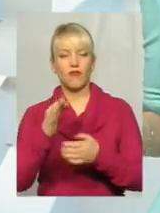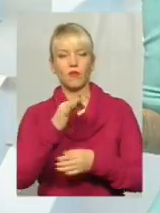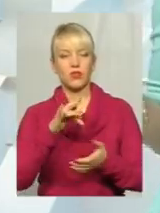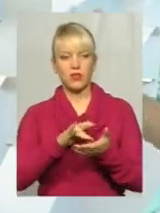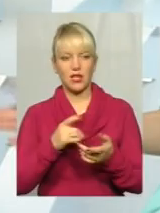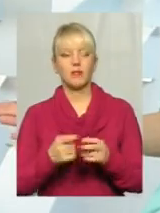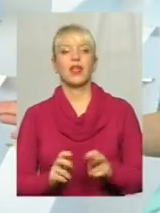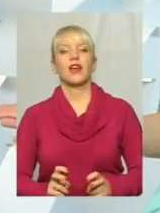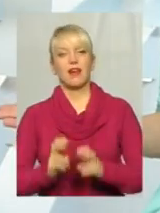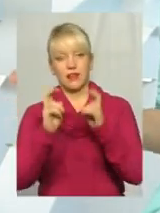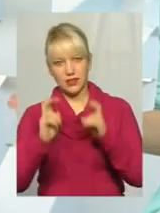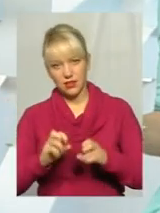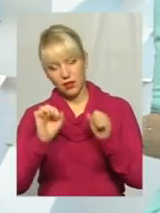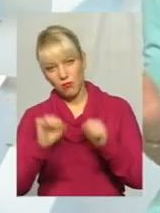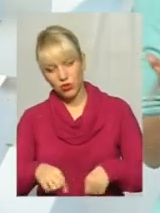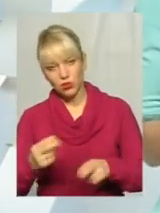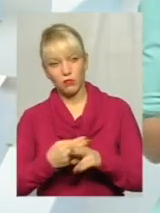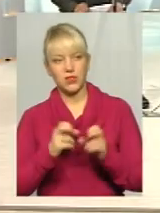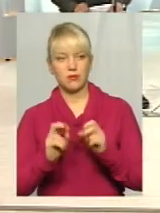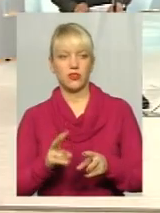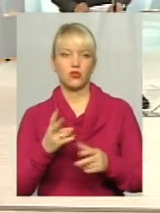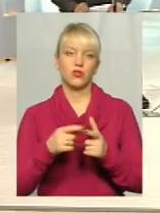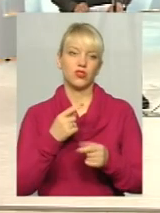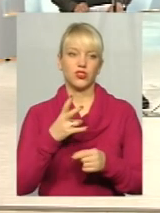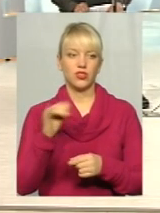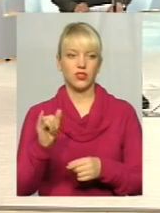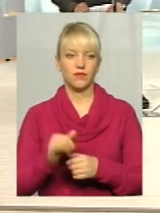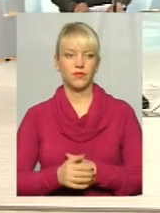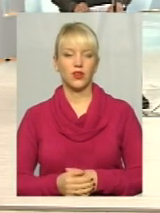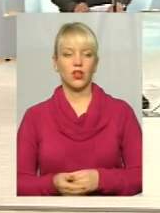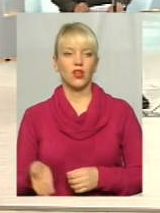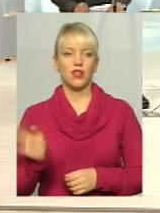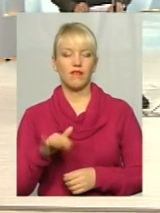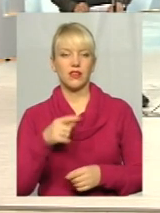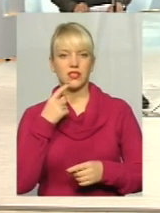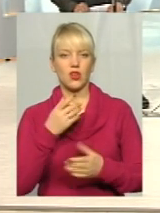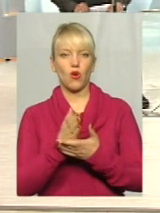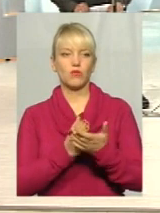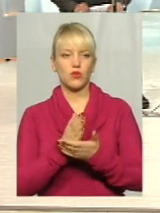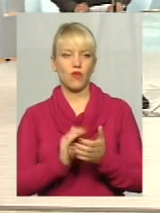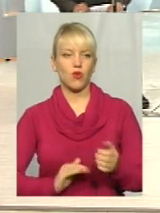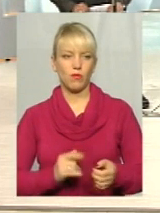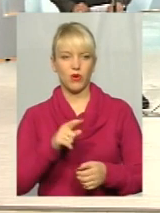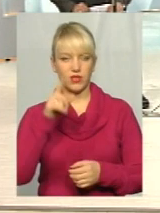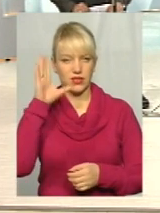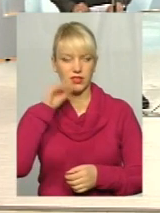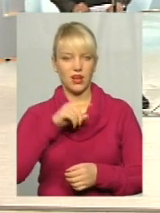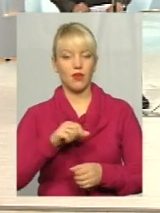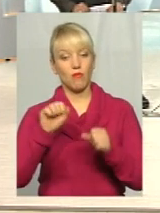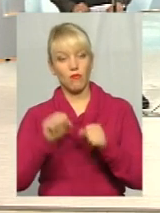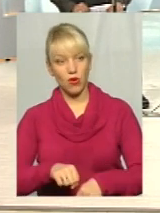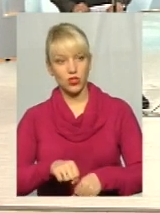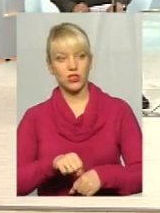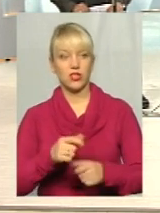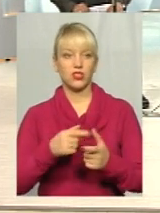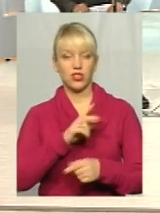центрі, їздити можна безпечно? Чи ні? Ну, давайте вам скажемо обслуговувача компанія, вона більше всіх знає. Можна чи не можна?